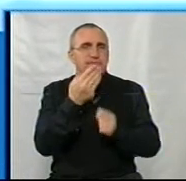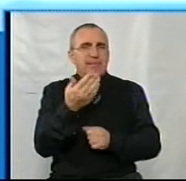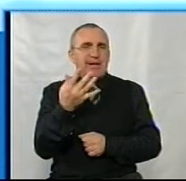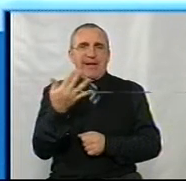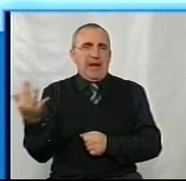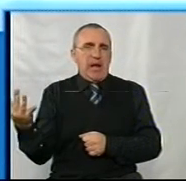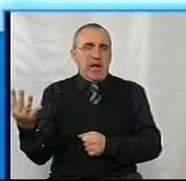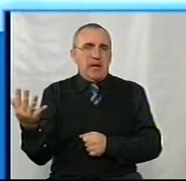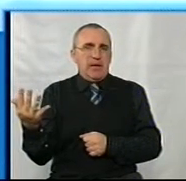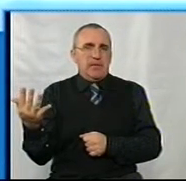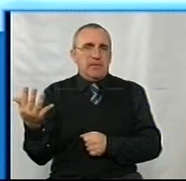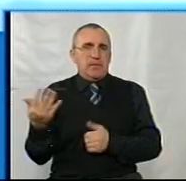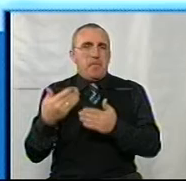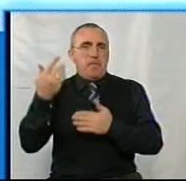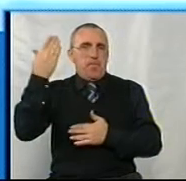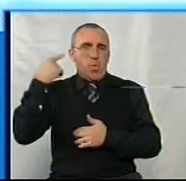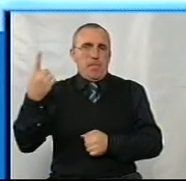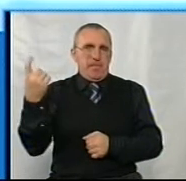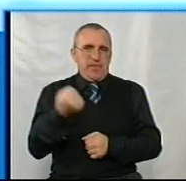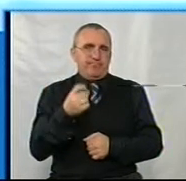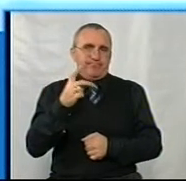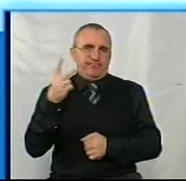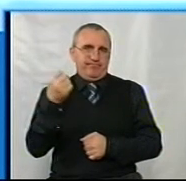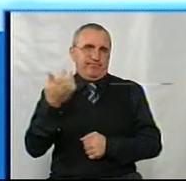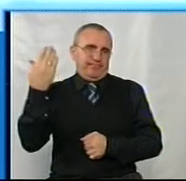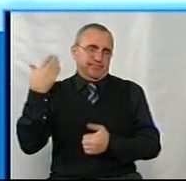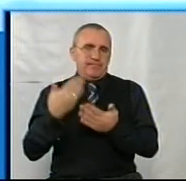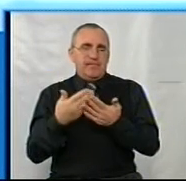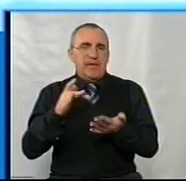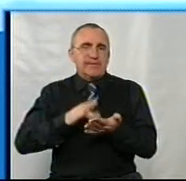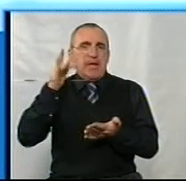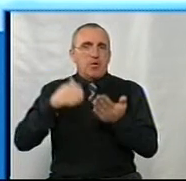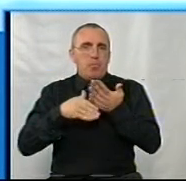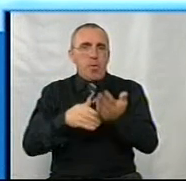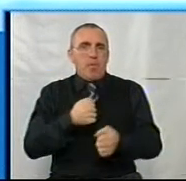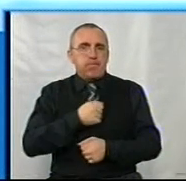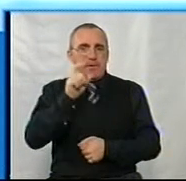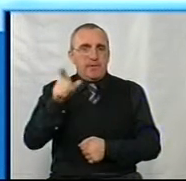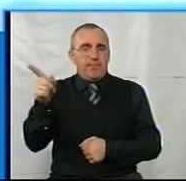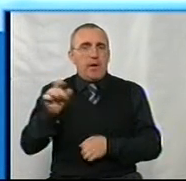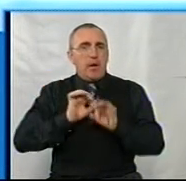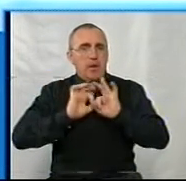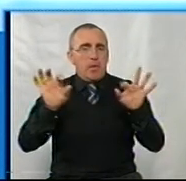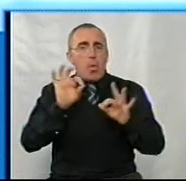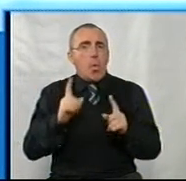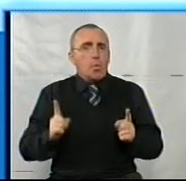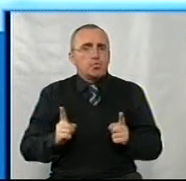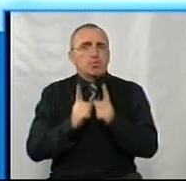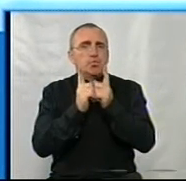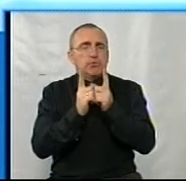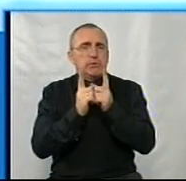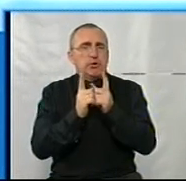позаминулому тижні і говорили про центр допомоги бійцям. А ви також анонсували про зустріч,